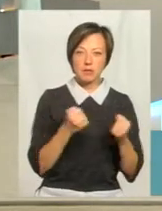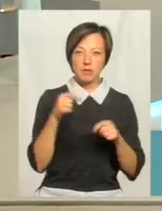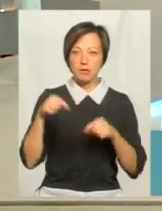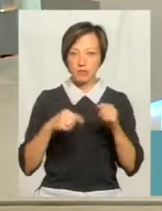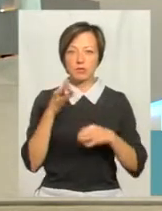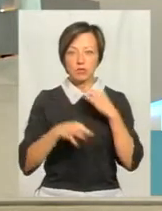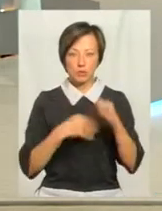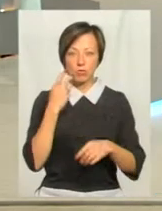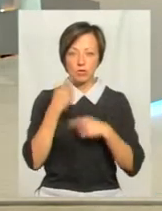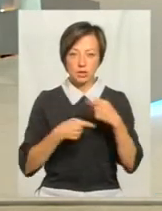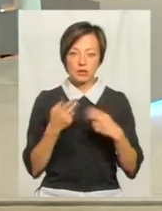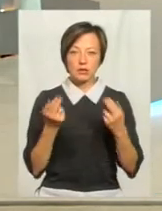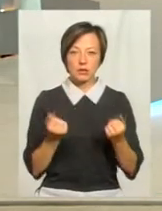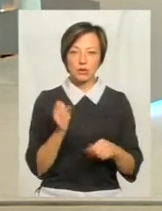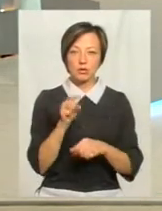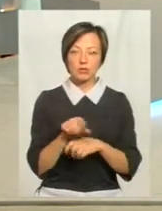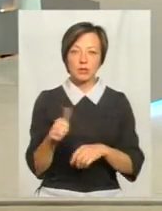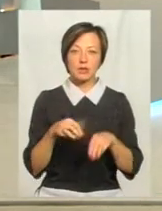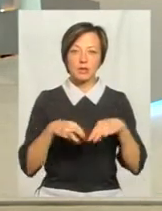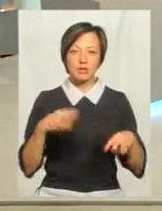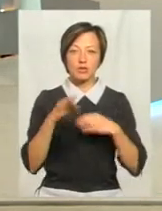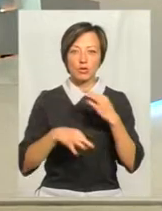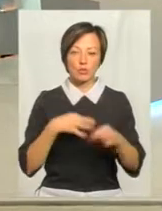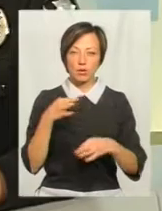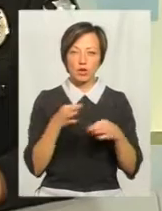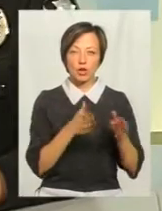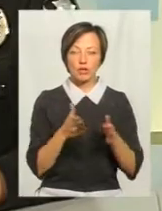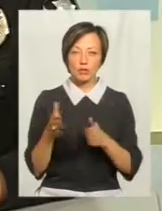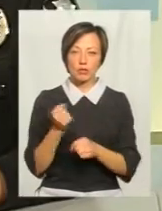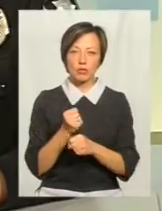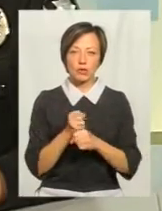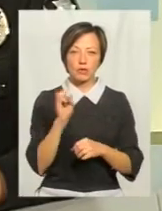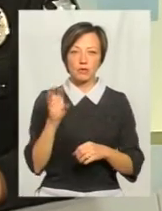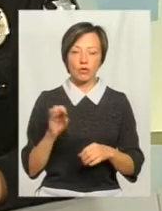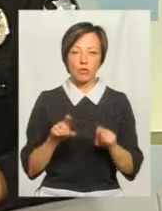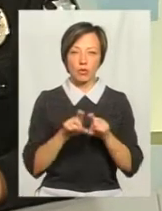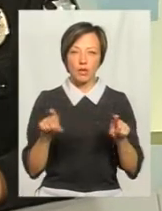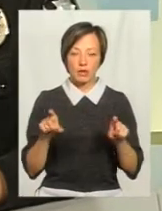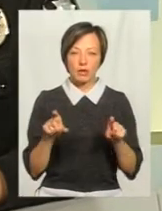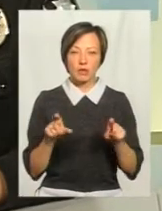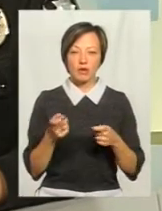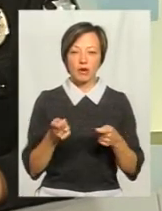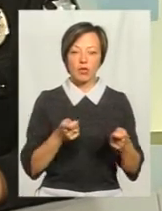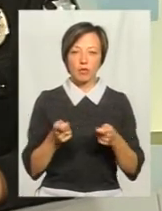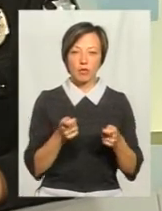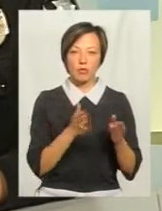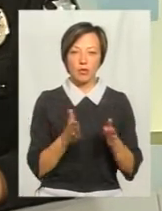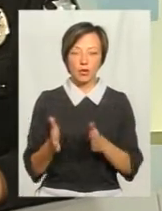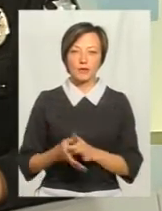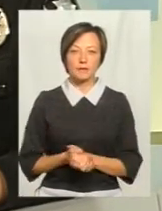цілодобово будуть працювати світлофори? Доручення прем'єр-міністра, цілодобовий режим роботи світлофорного об'єкта в регулюваному порядку.